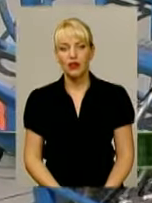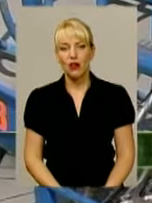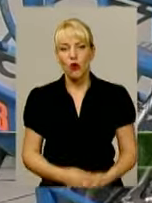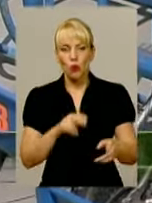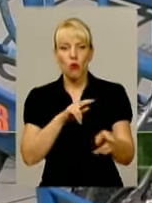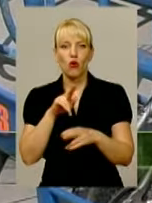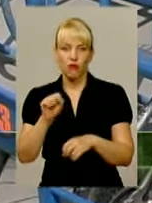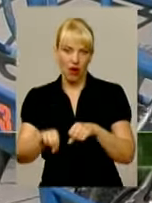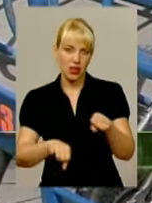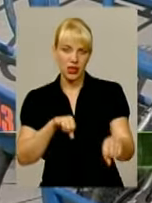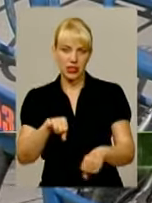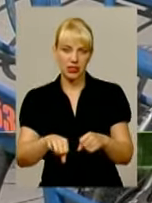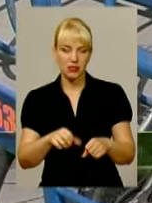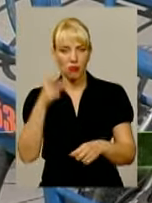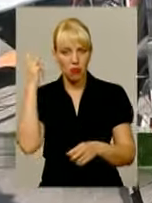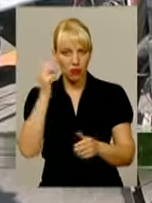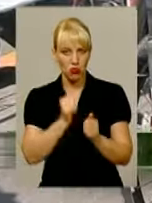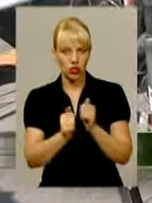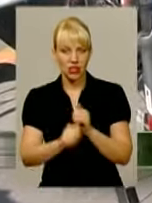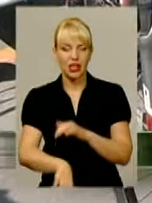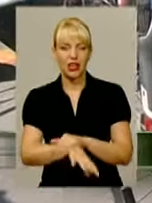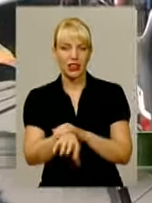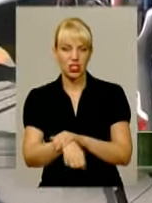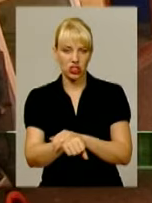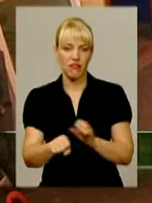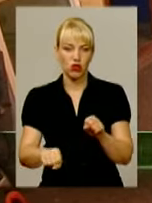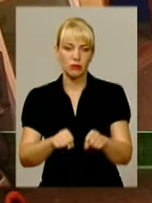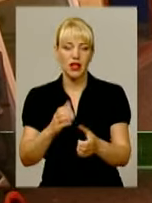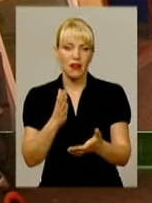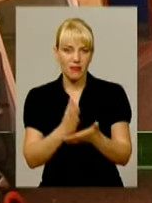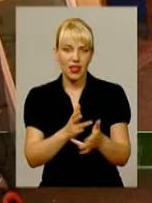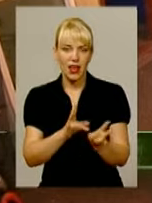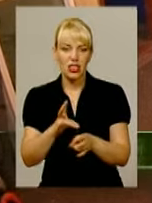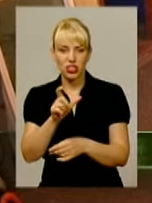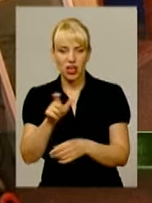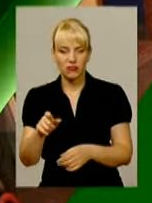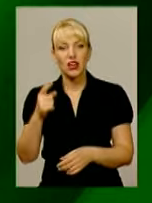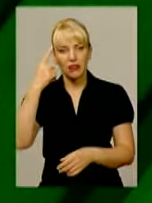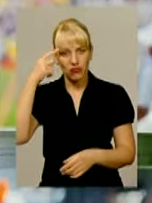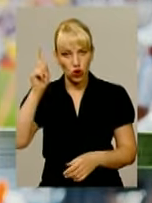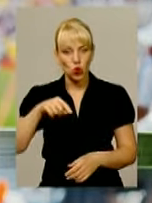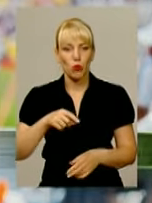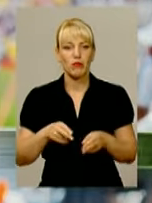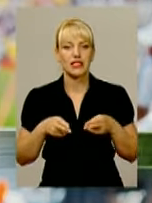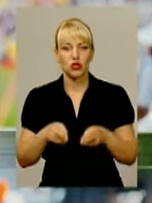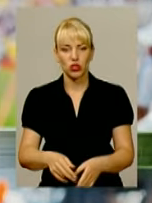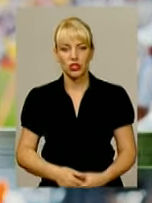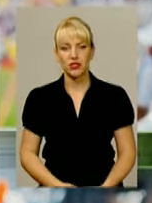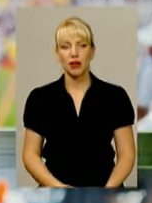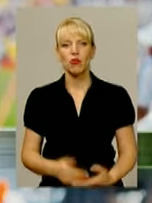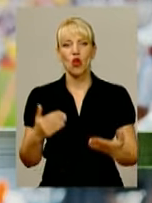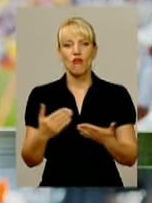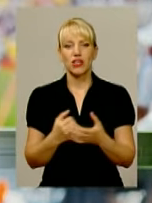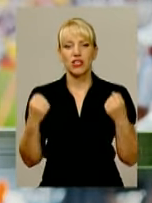двоколісний транспорт. У Хмельницькому почастішили крадіжки велосипедів. Є жертви. Відомі злочинці. Новини спорту.